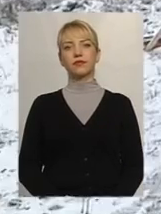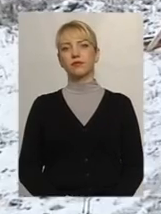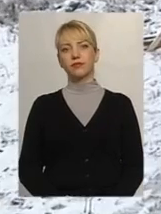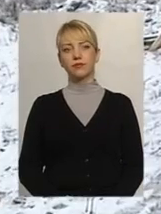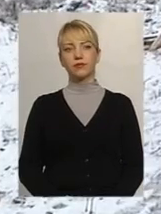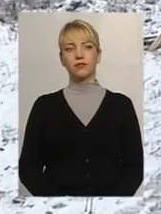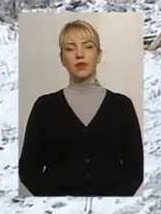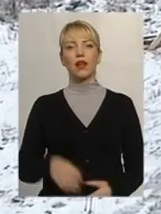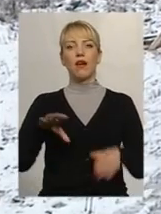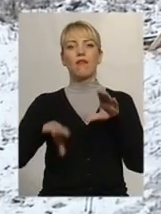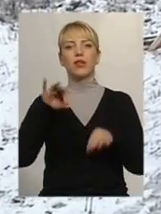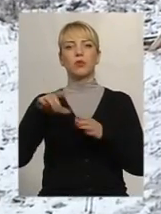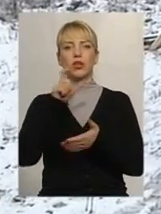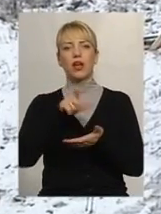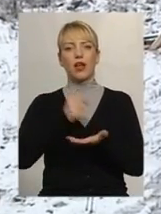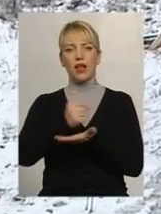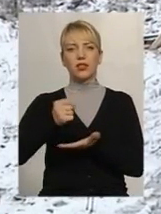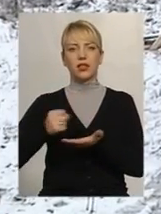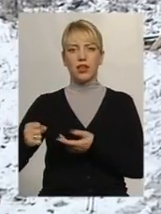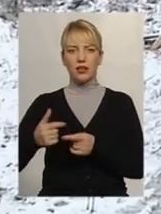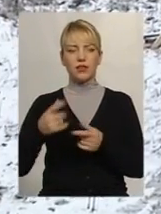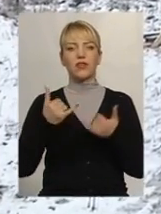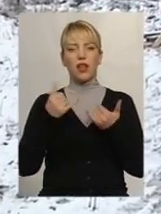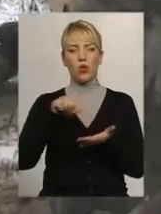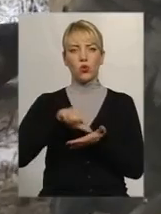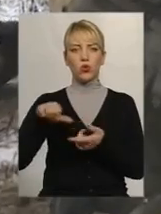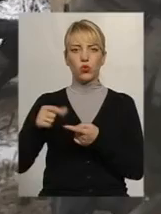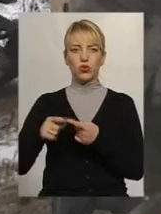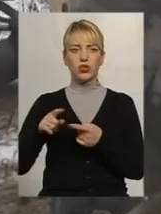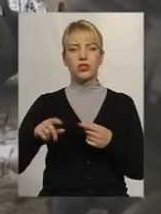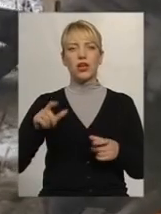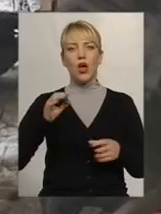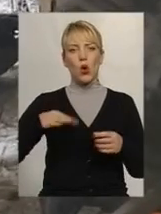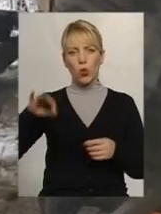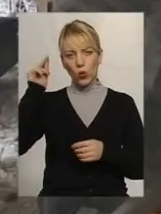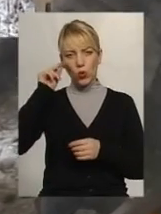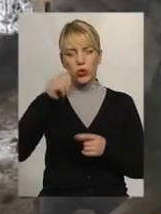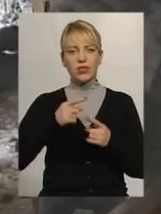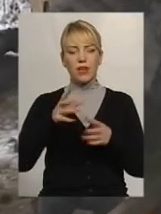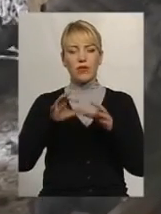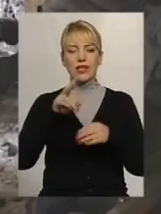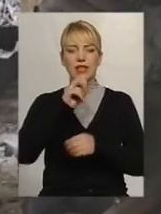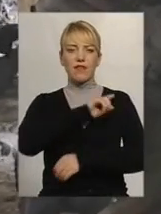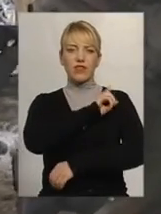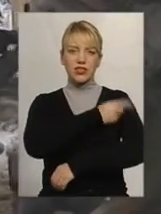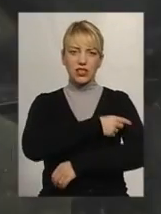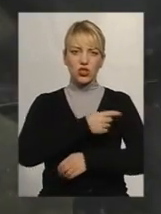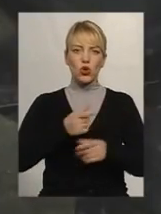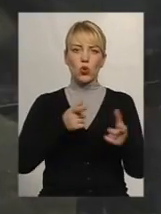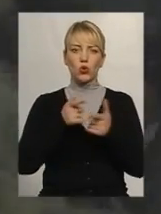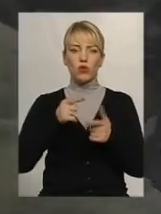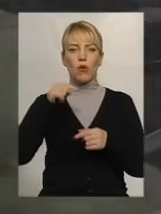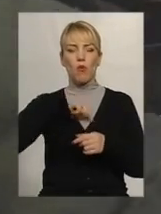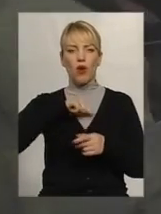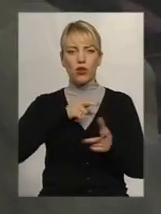Відбір кандидатів для участі в курсі відбувався з урахуванням рівня фізичної підготовки, стану здоров'я, морально-психологічної готовності.